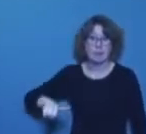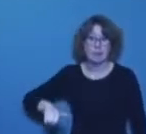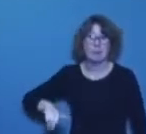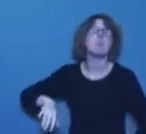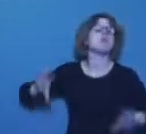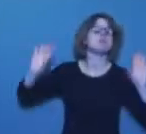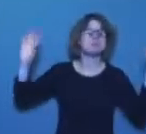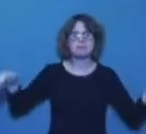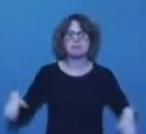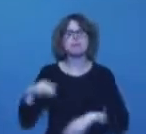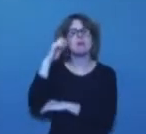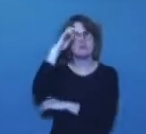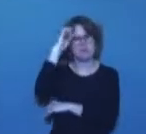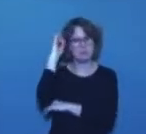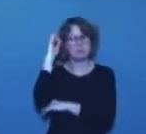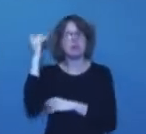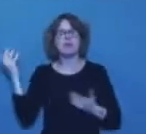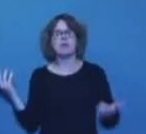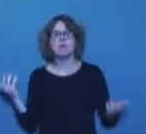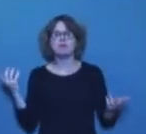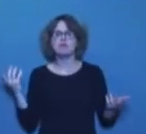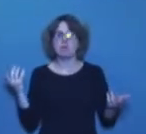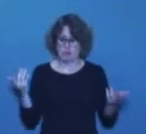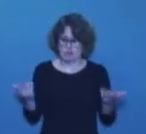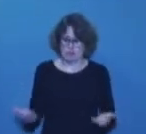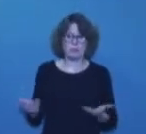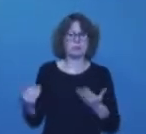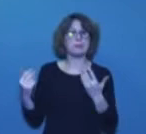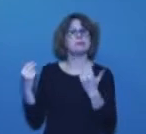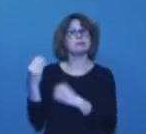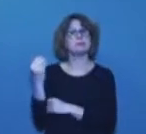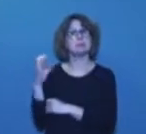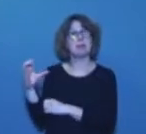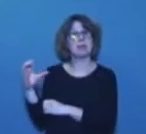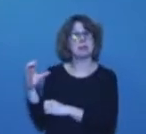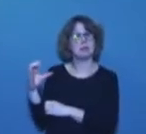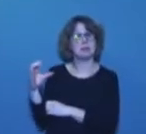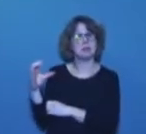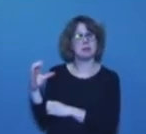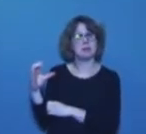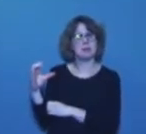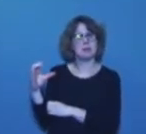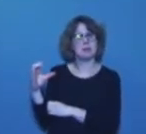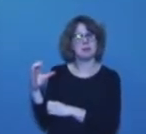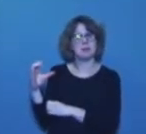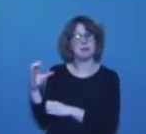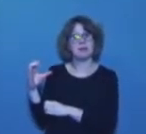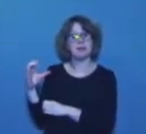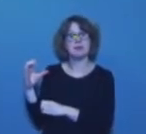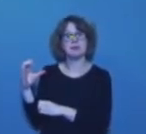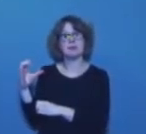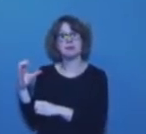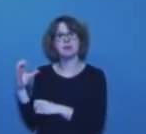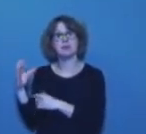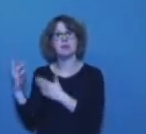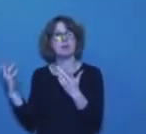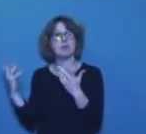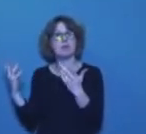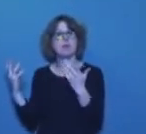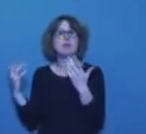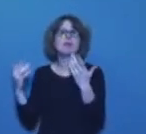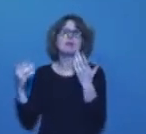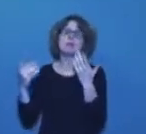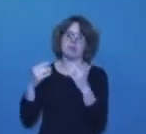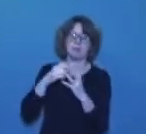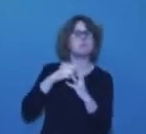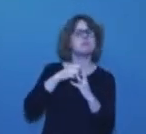le SMIC actuel, celui dont ne veulent plus les gens de